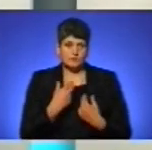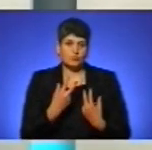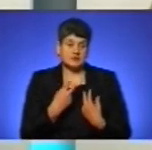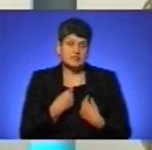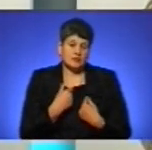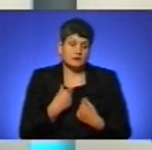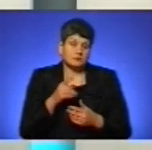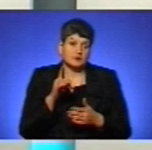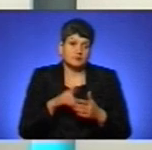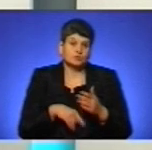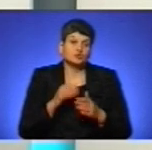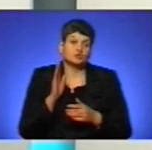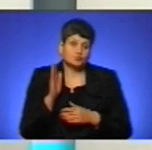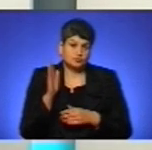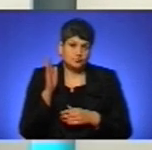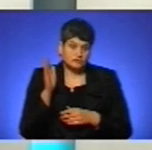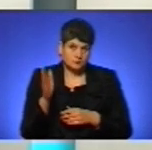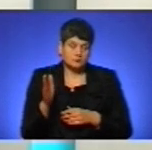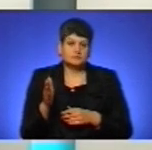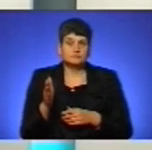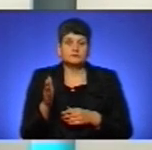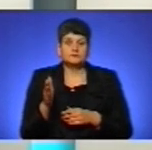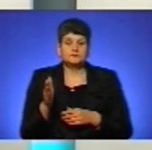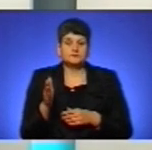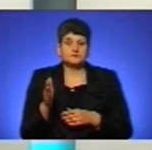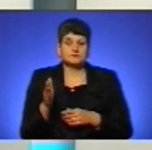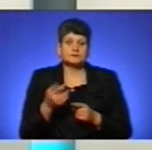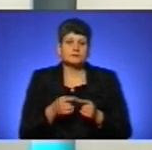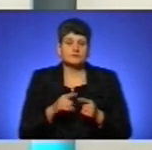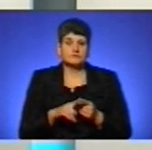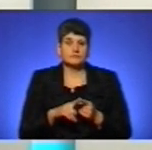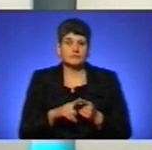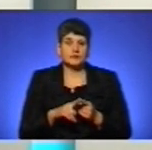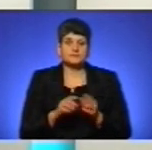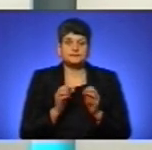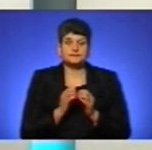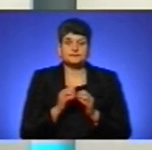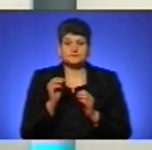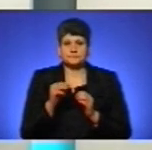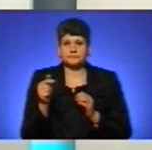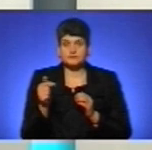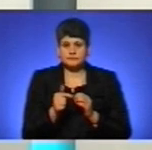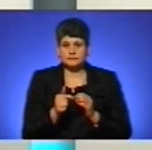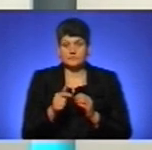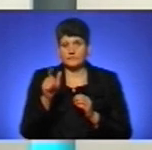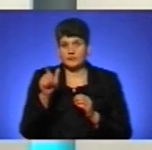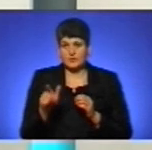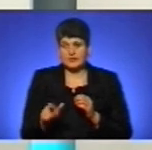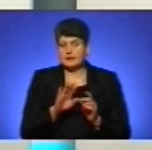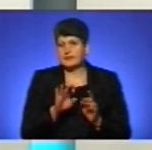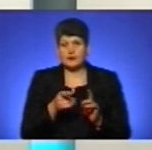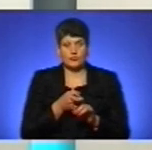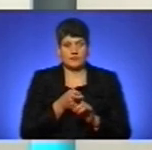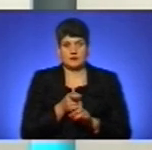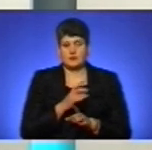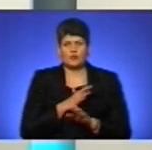сподіваємося, що воно буде все ж таки прийнято, це 10 тисяч гривень. Людина, яка не пов'язана була